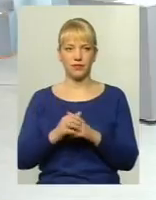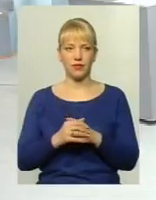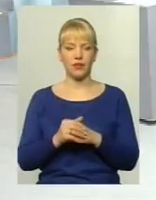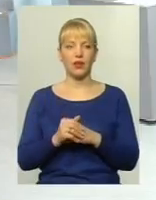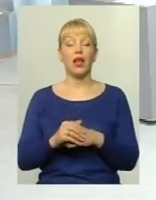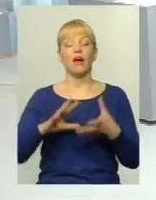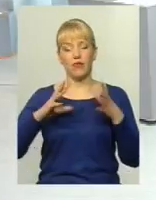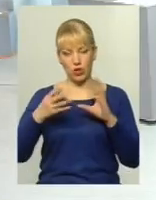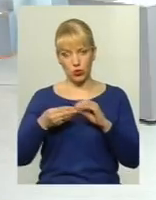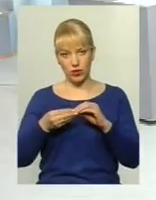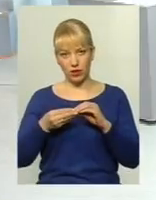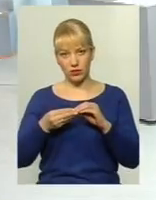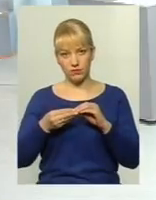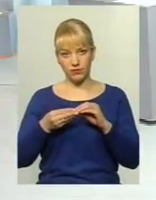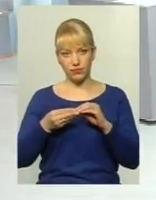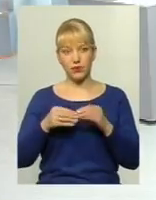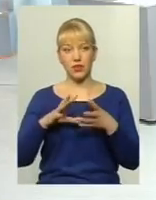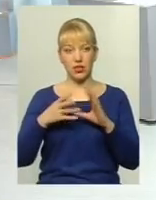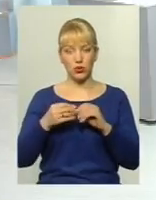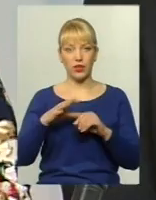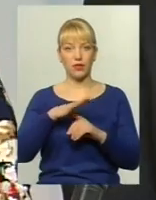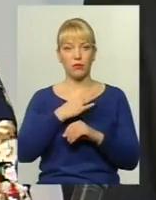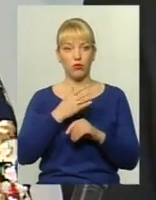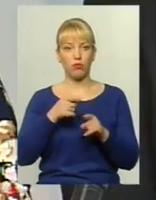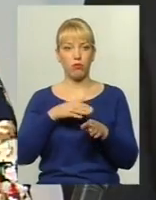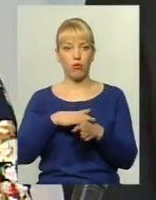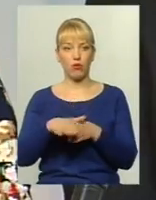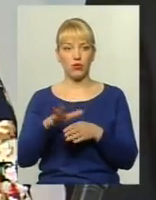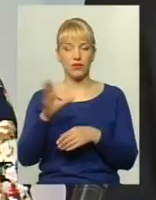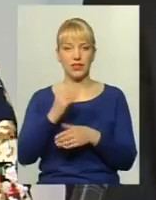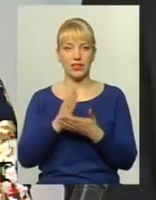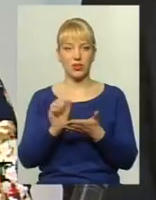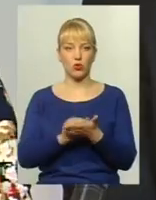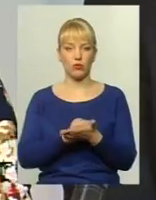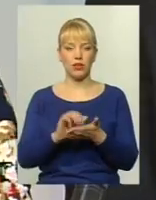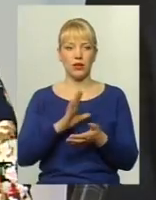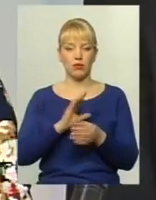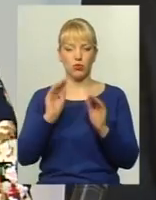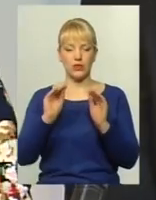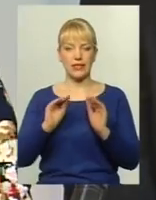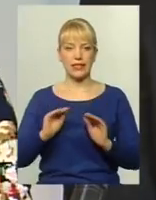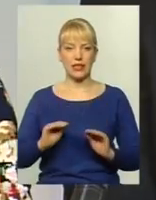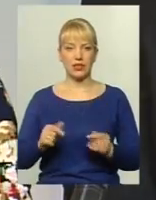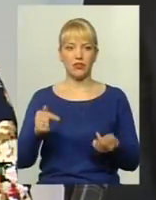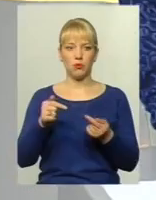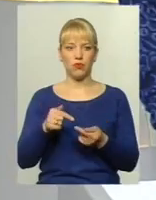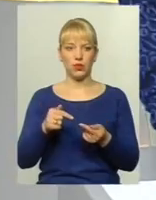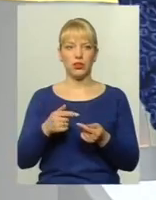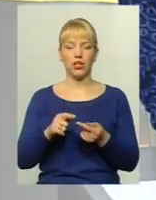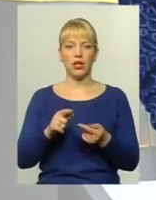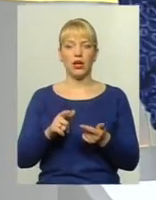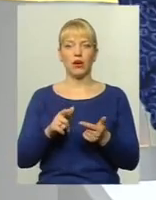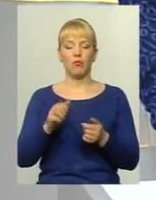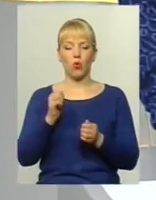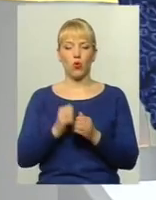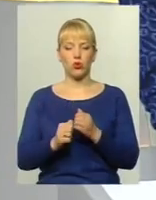Результат коротко. Результат був повністю, є всі документи, було складені відповідні документи по кожному